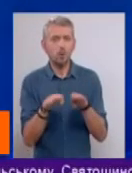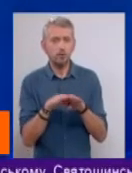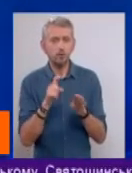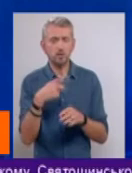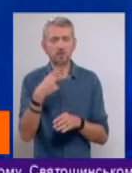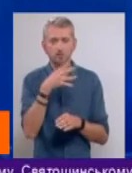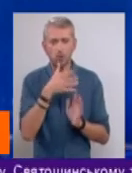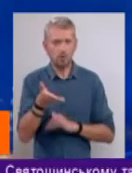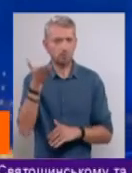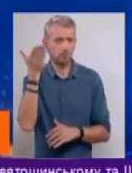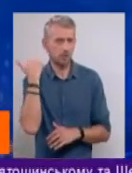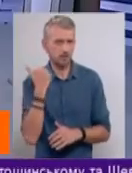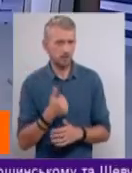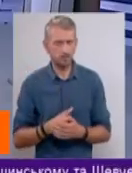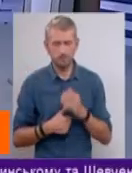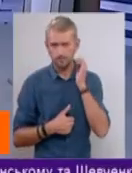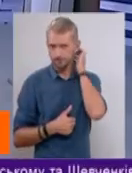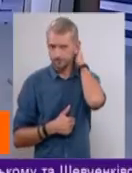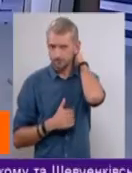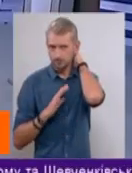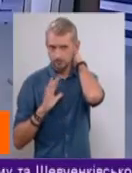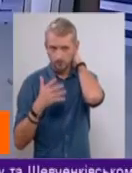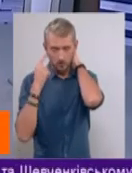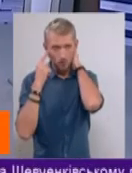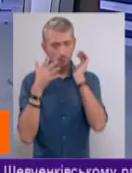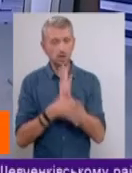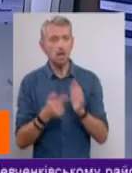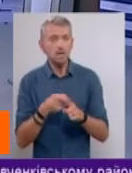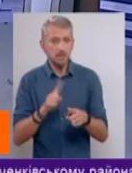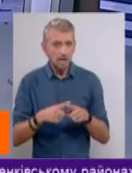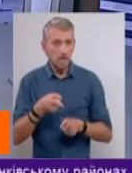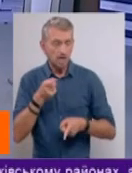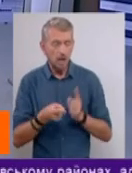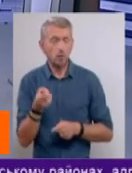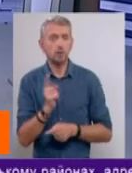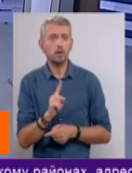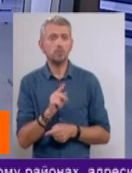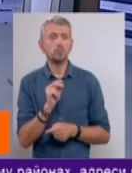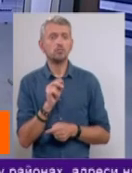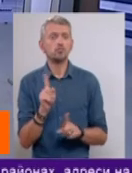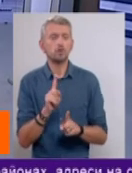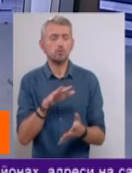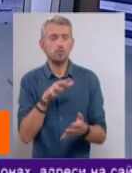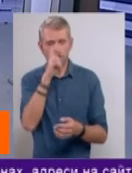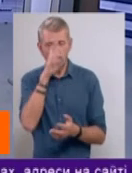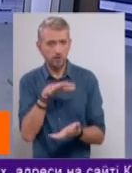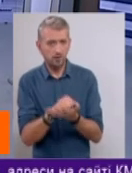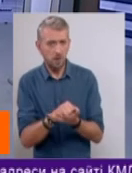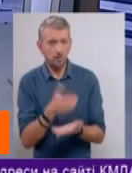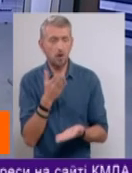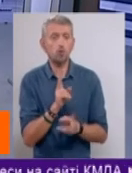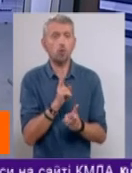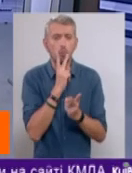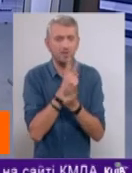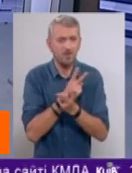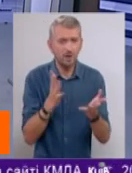20 роками назад відбувався, розумієте? І це реально те, чим держава опікується. Якщо комусь не видно,